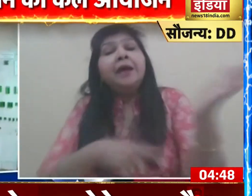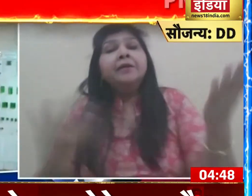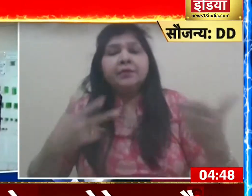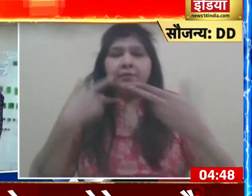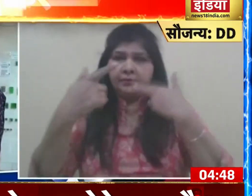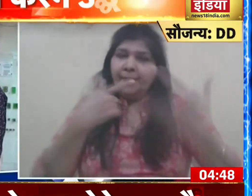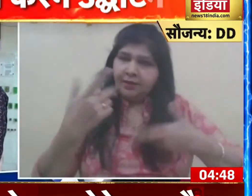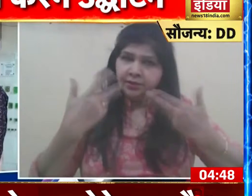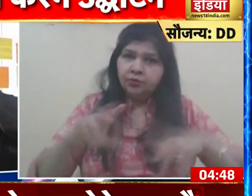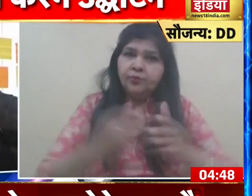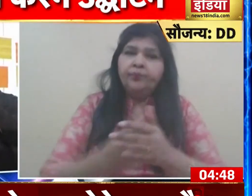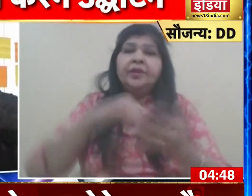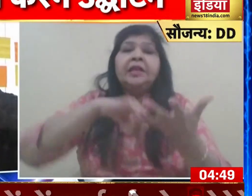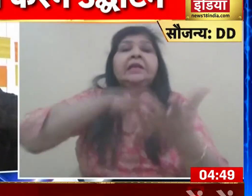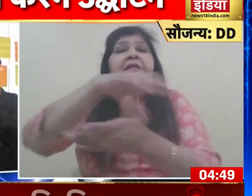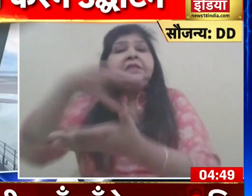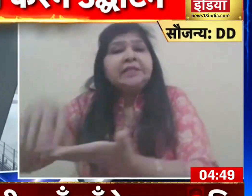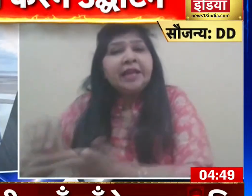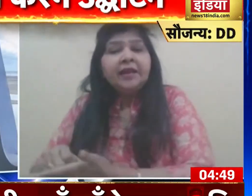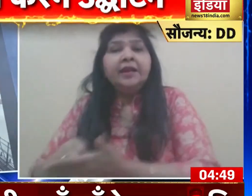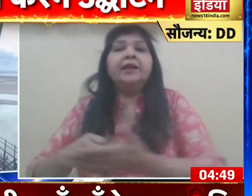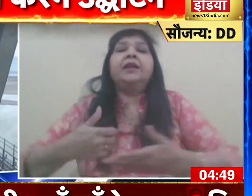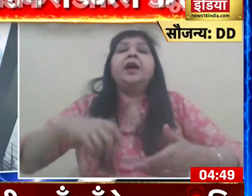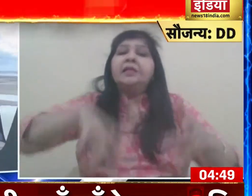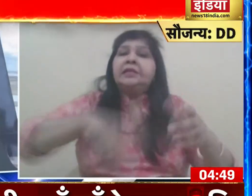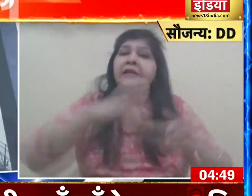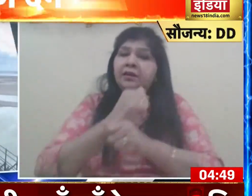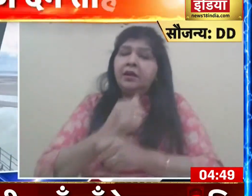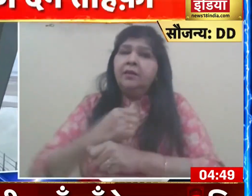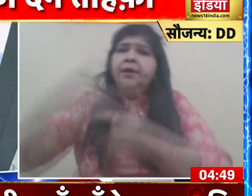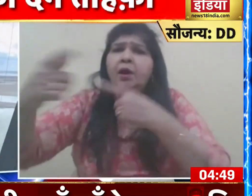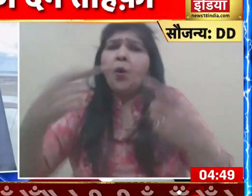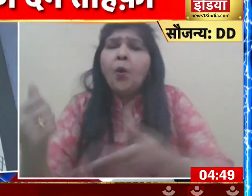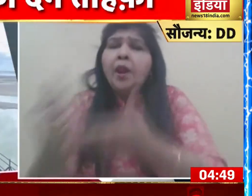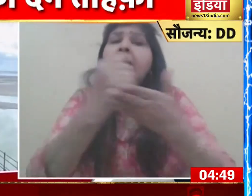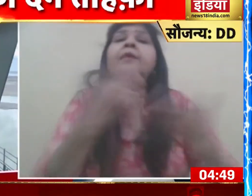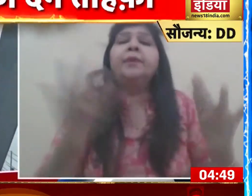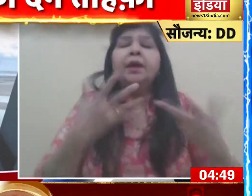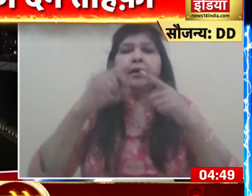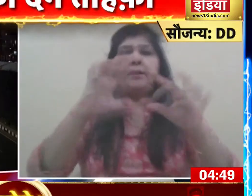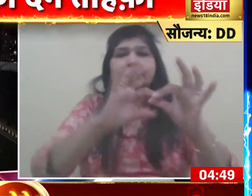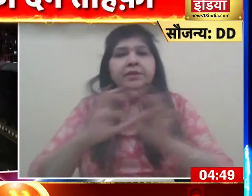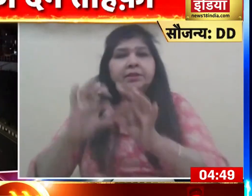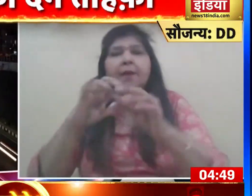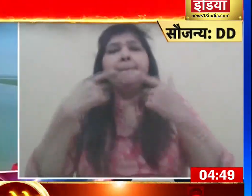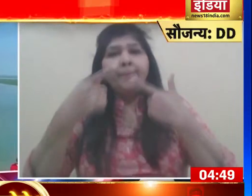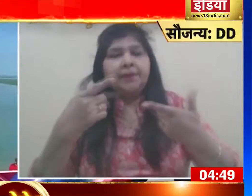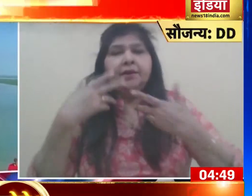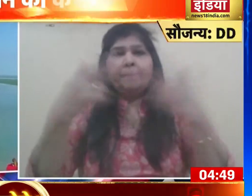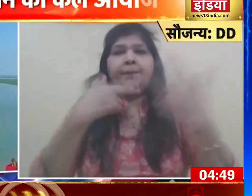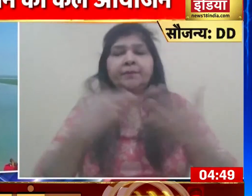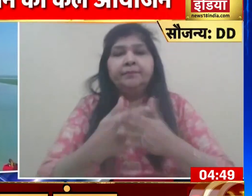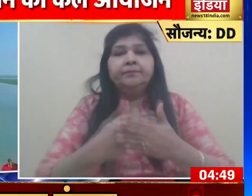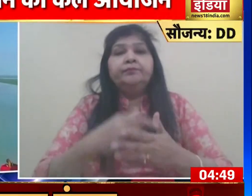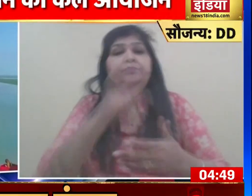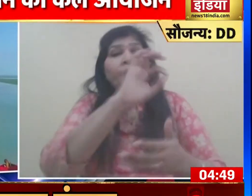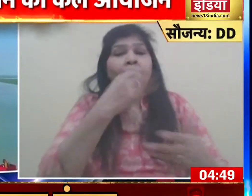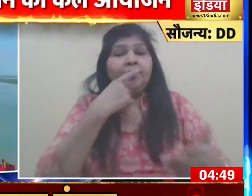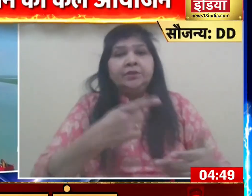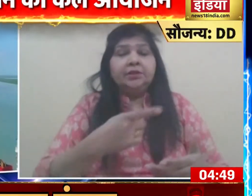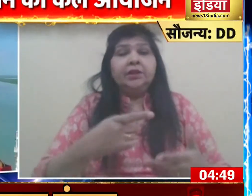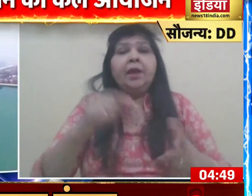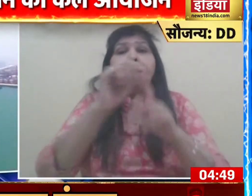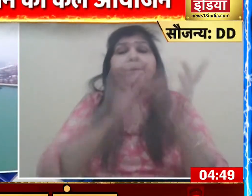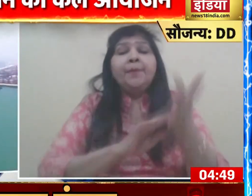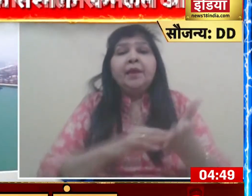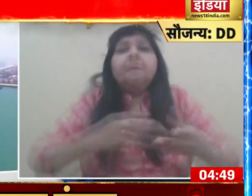और राजसरकार के अधिकारियों तथा अन्य सम्मंधित पक्षों की भागिदारी होगी मंत्राला ने कहा है कि प्रधार मंत्री गतिशक्ती कारिक्रम की